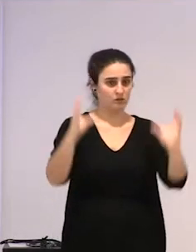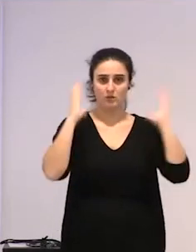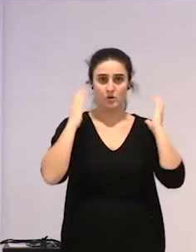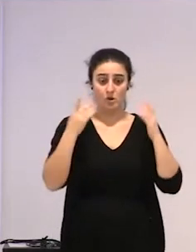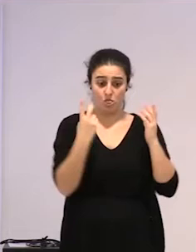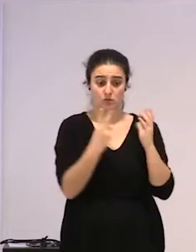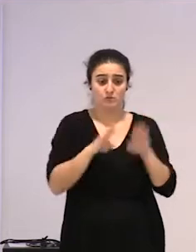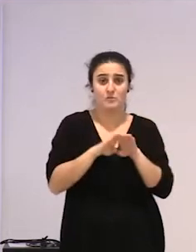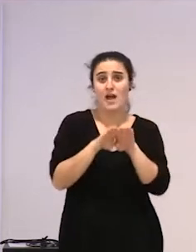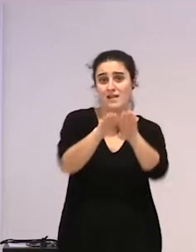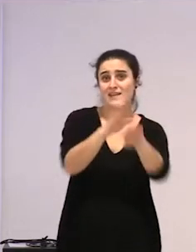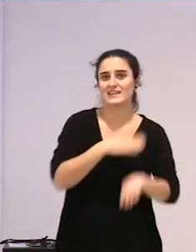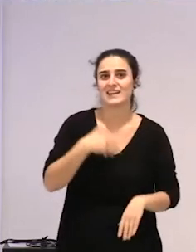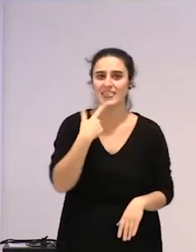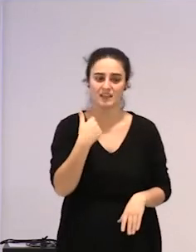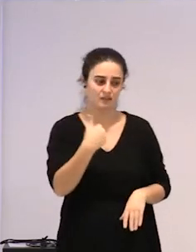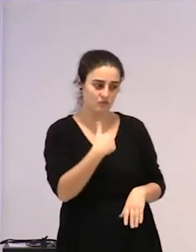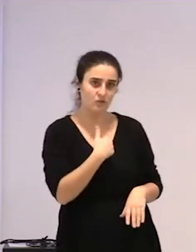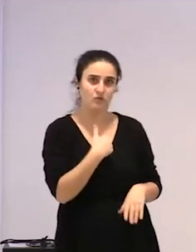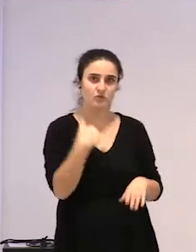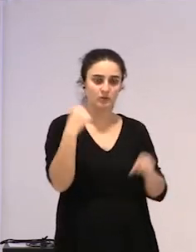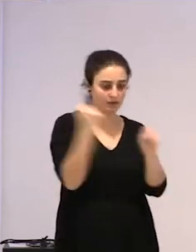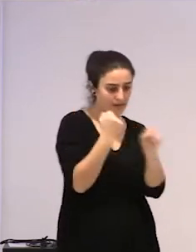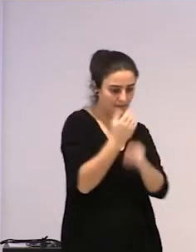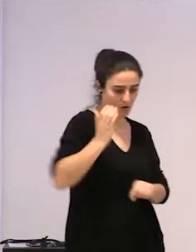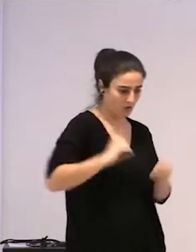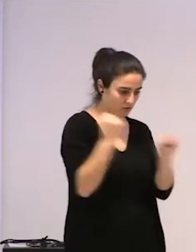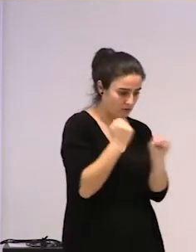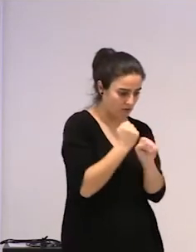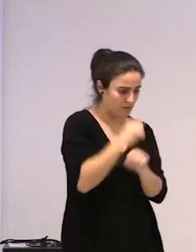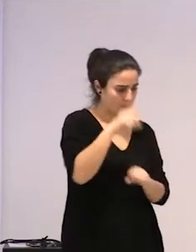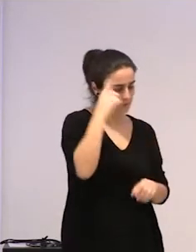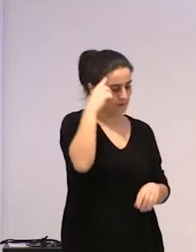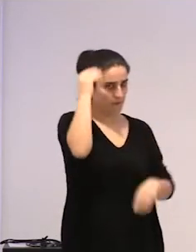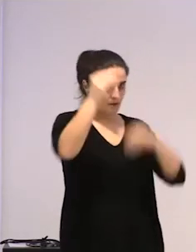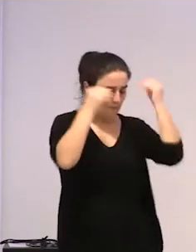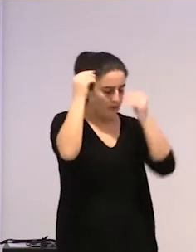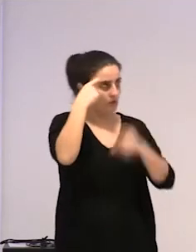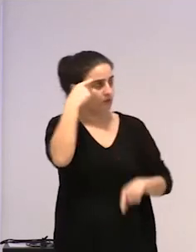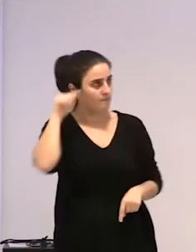nola bait, nina nago lan hor dainduan, eta aldiberean nago pentsatzen,